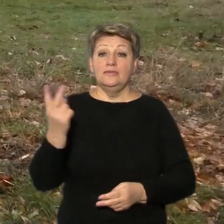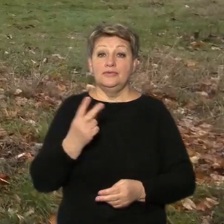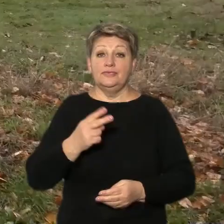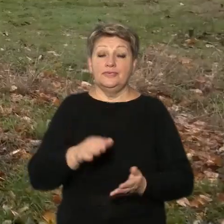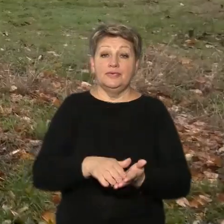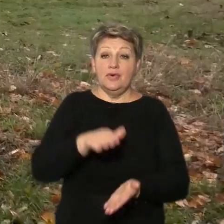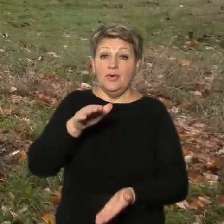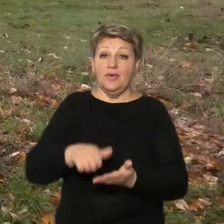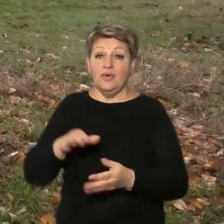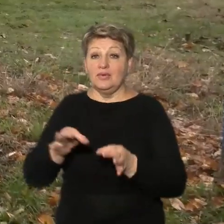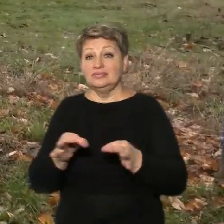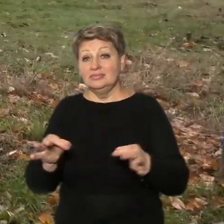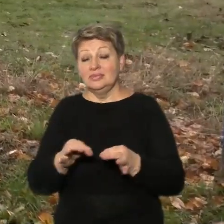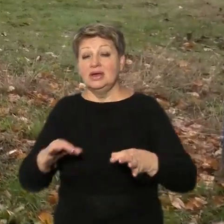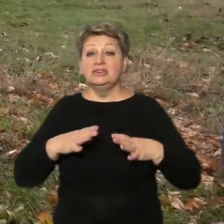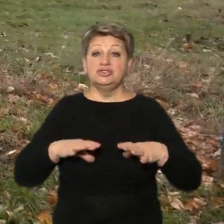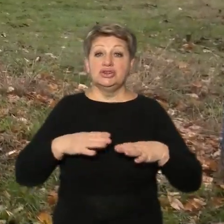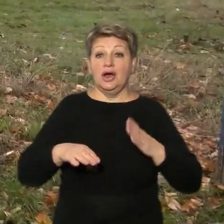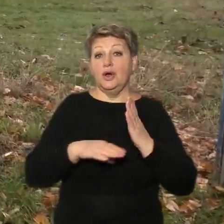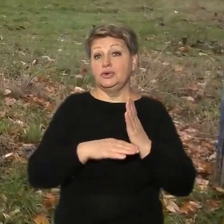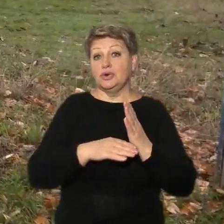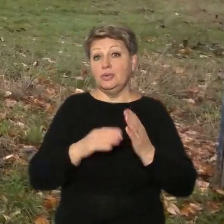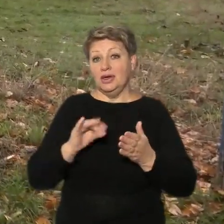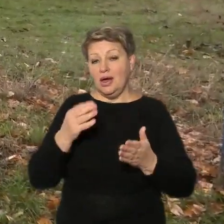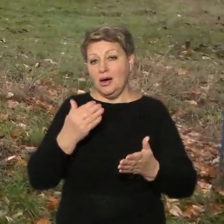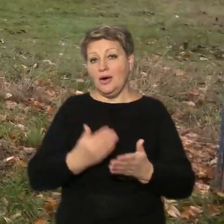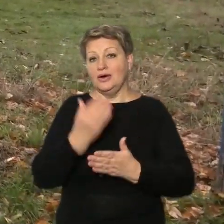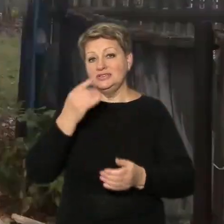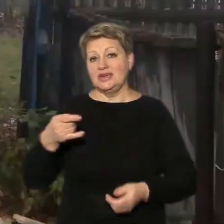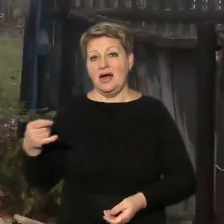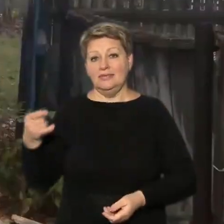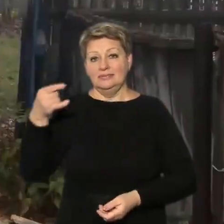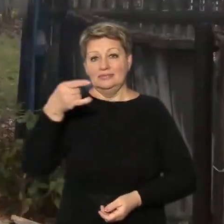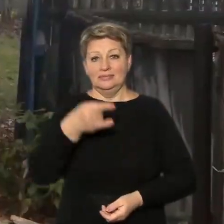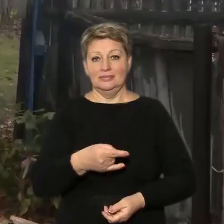дерева, втім, кажуть, дуже чекають на дрова. І ось автомобіль приїздить.